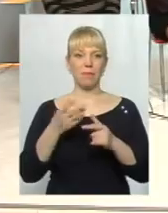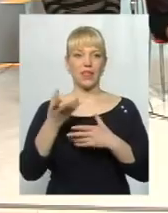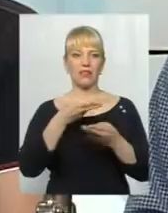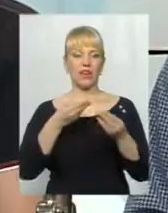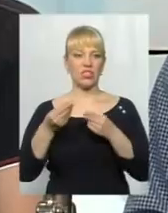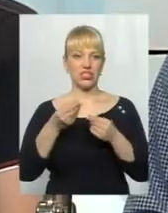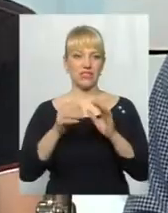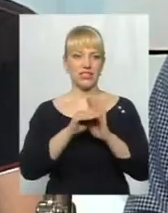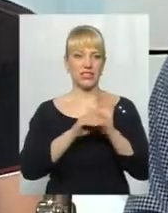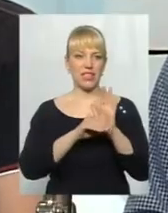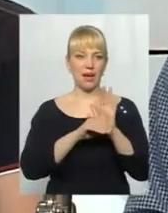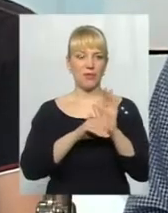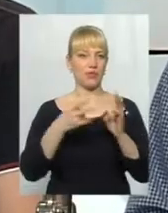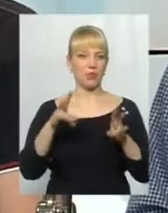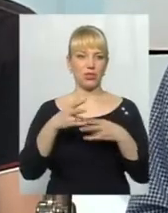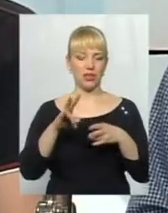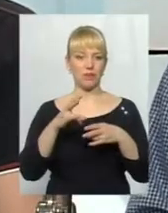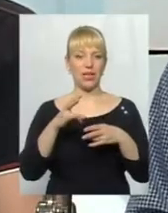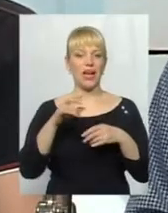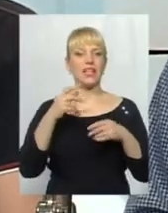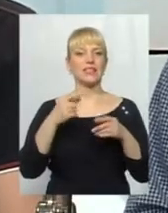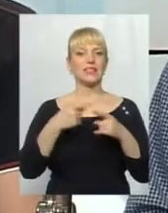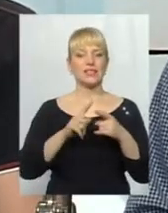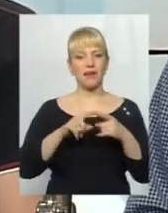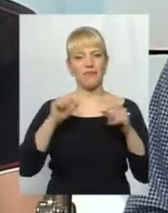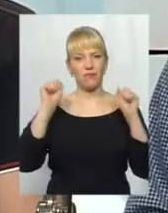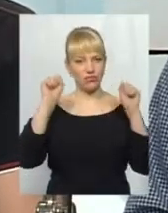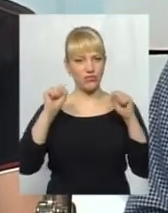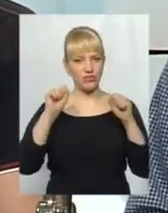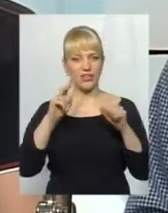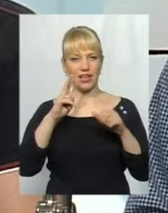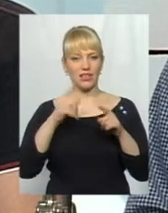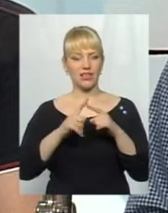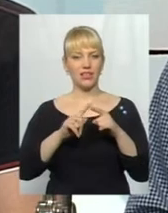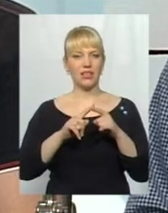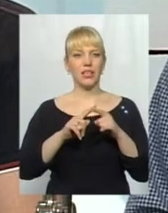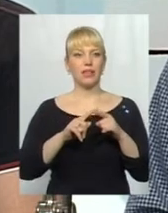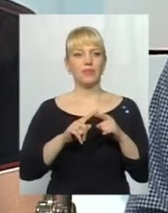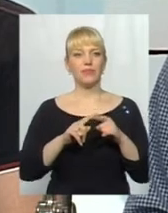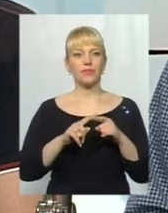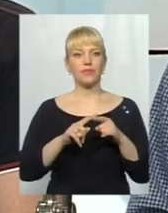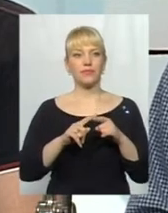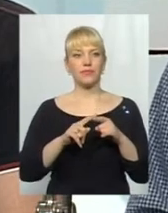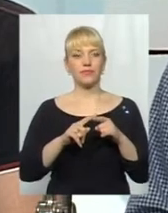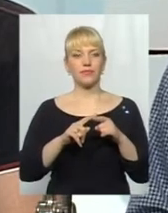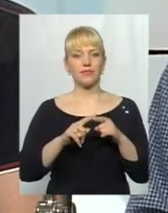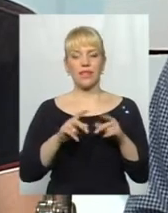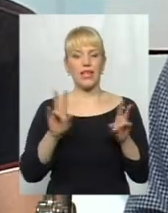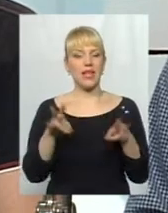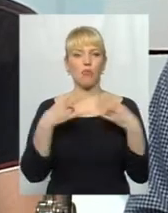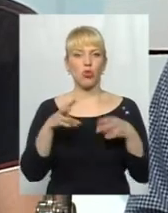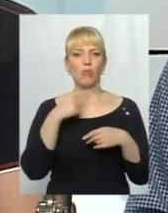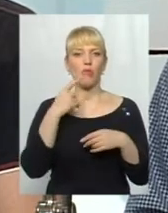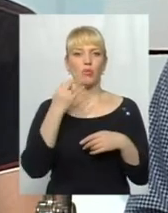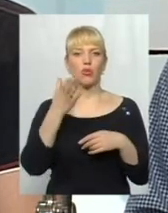їх не потрібно виражувати, і не потрібно жодних розмов про їхні гарні вчинки